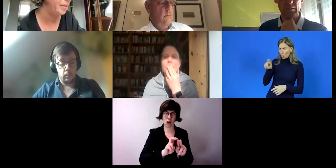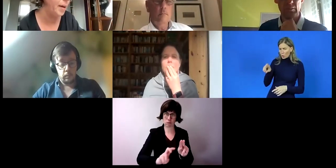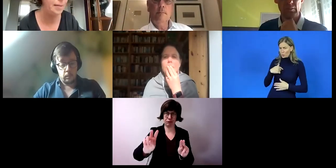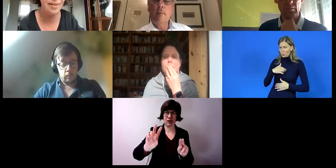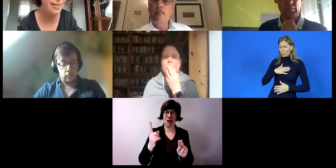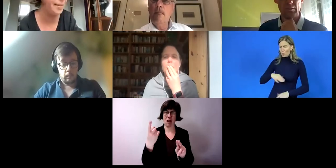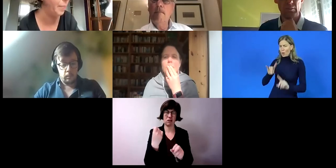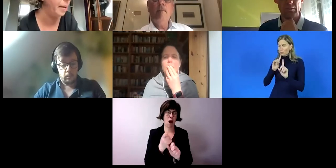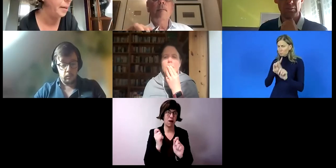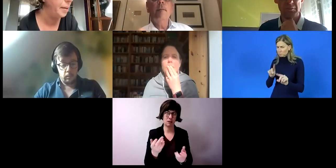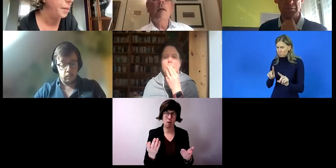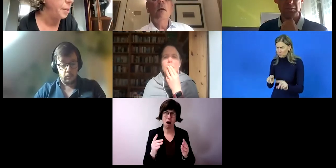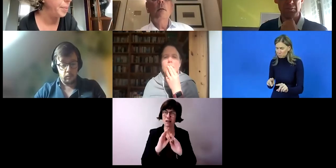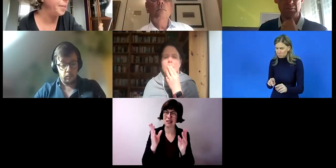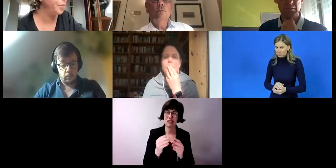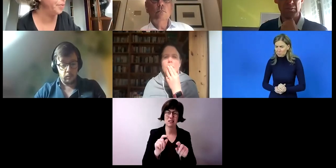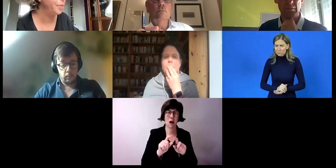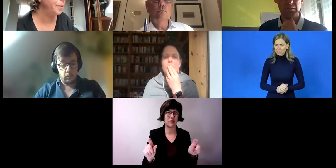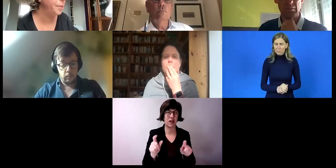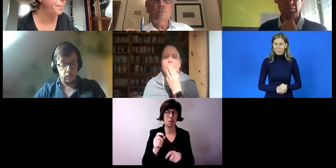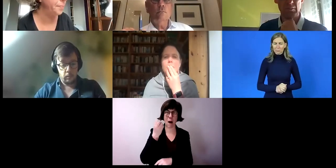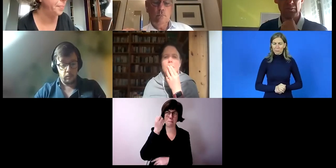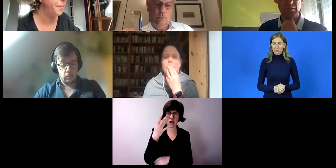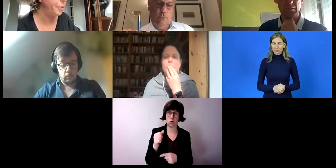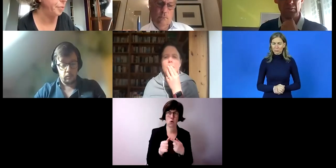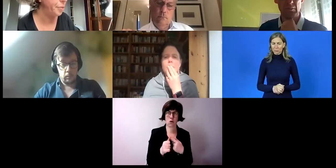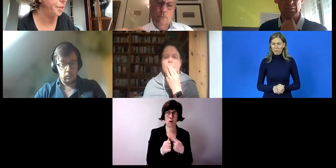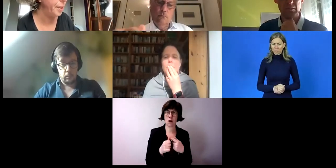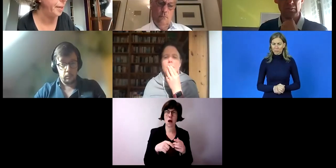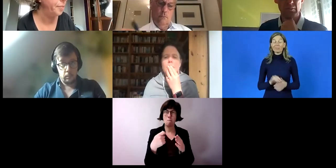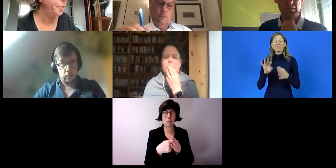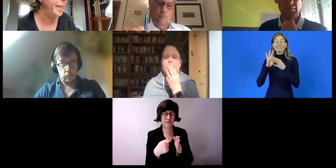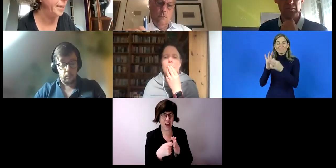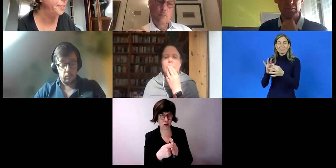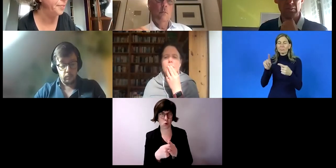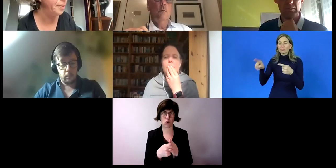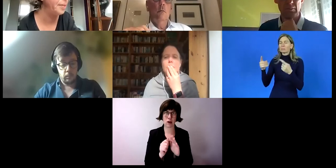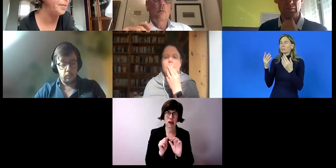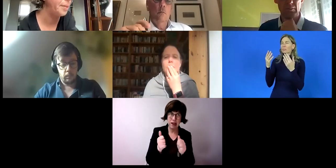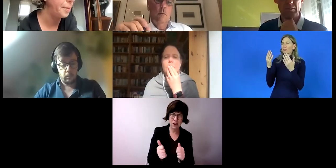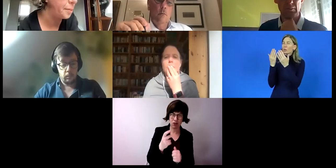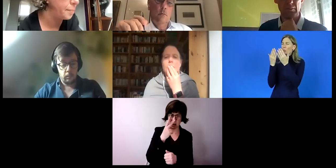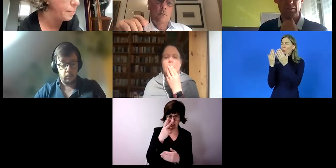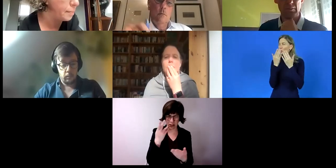Arbeitsmarkt. Das ist das ganze Thema Bildung, Bewertung von Hilfen.